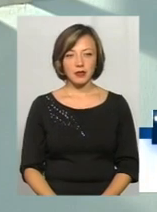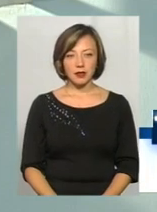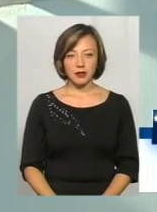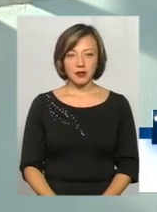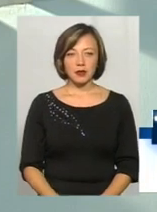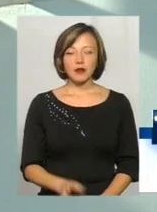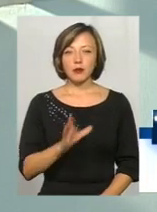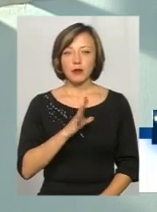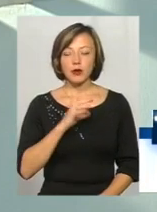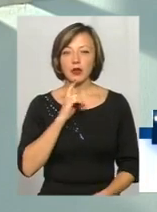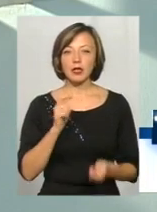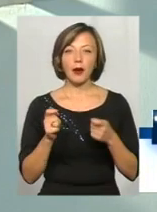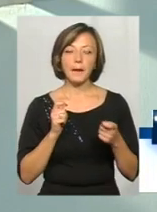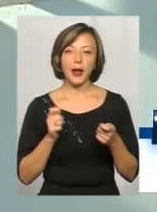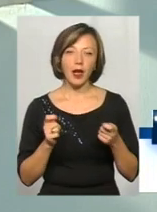Бути пельним.